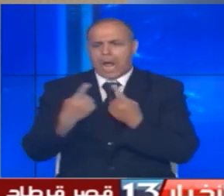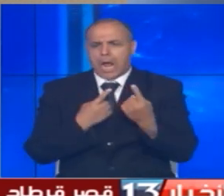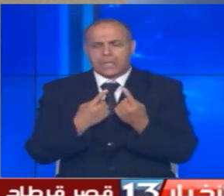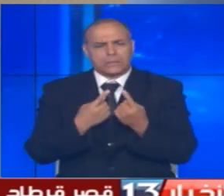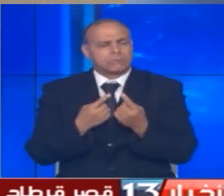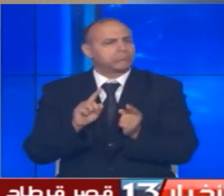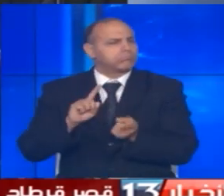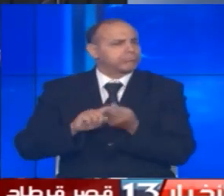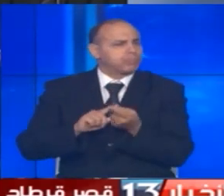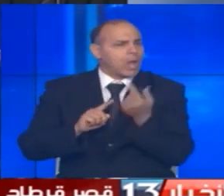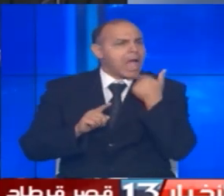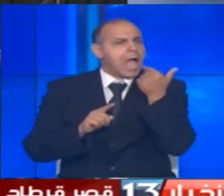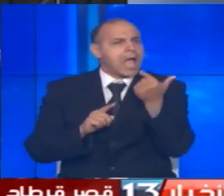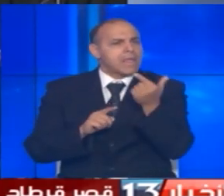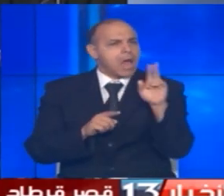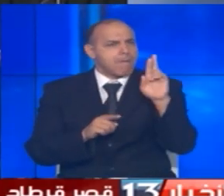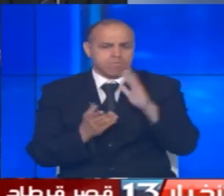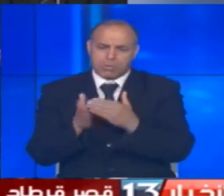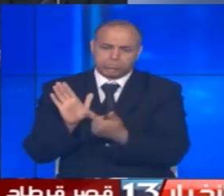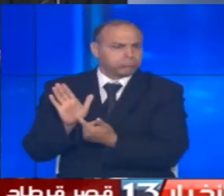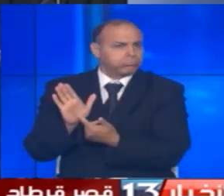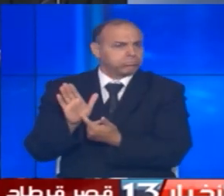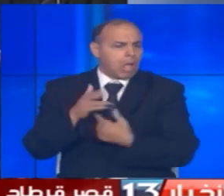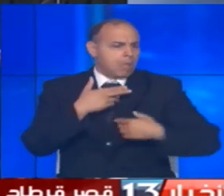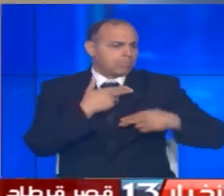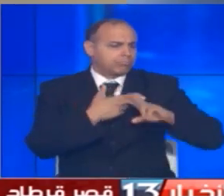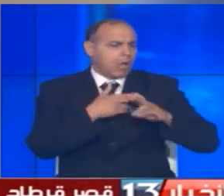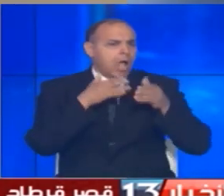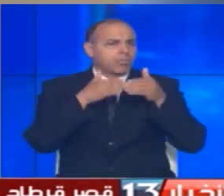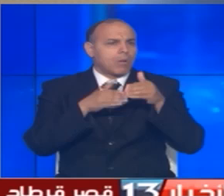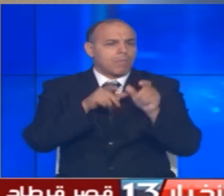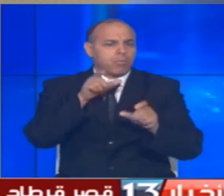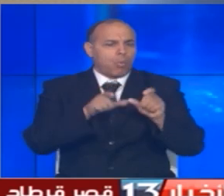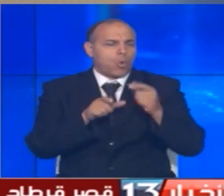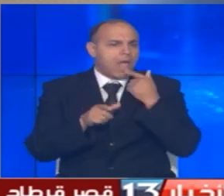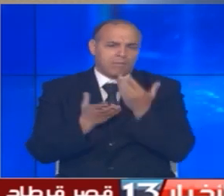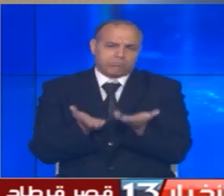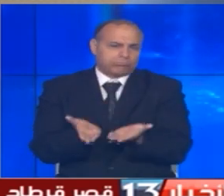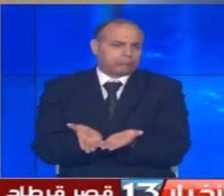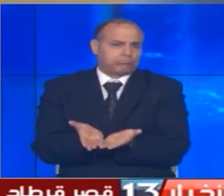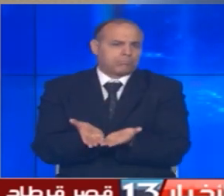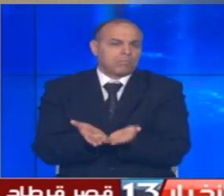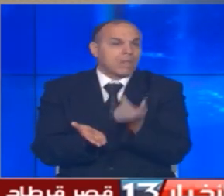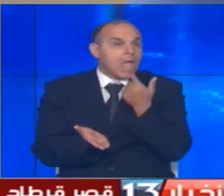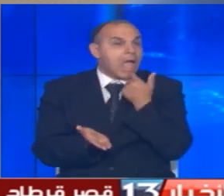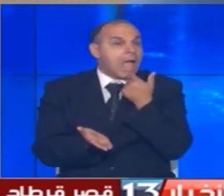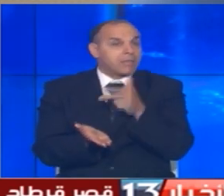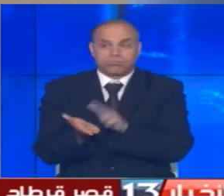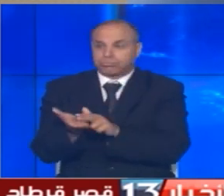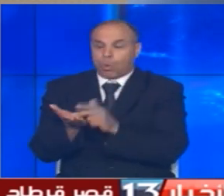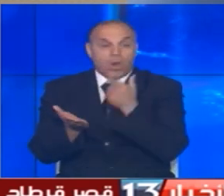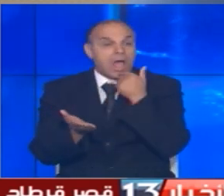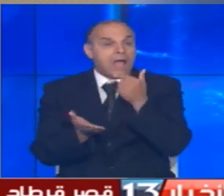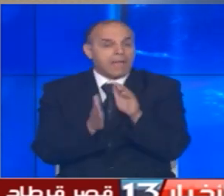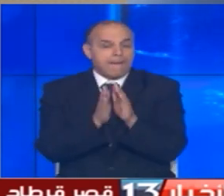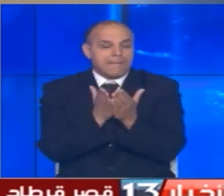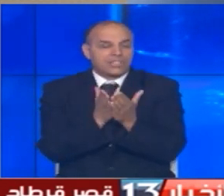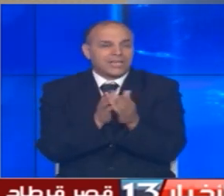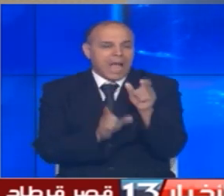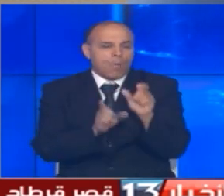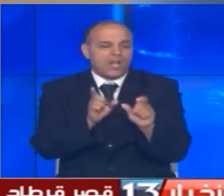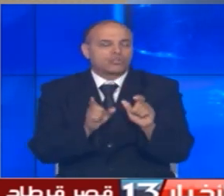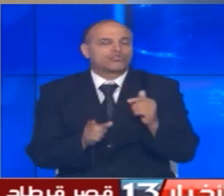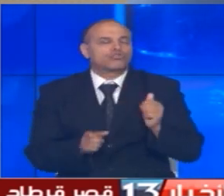بخصوص ما ورد في هذا التقرير استجابة لدعوات أطراف عدة ومع تثمينه لما جاءت به مجلة الأحوال